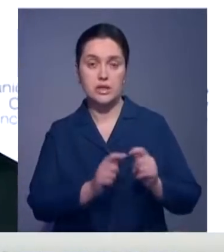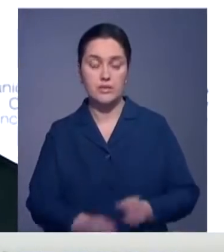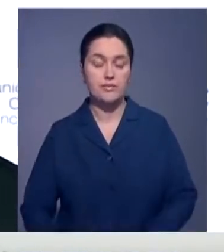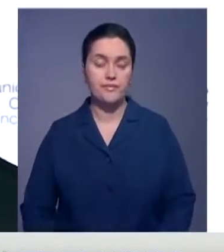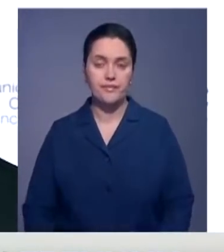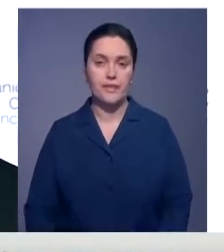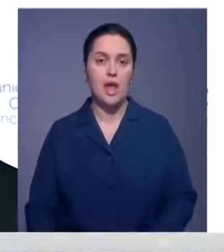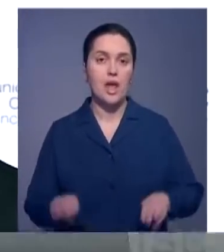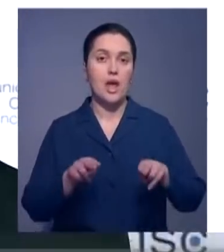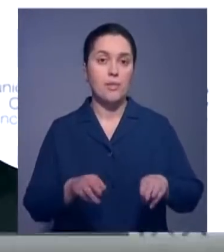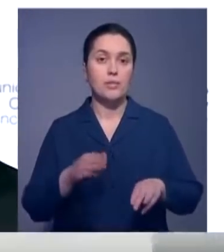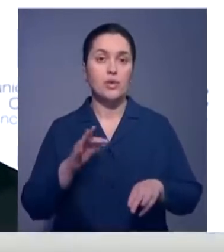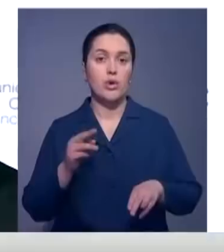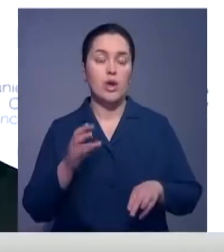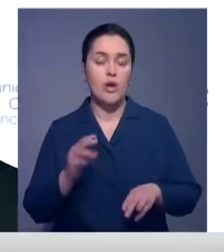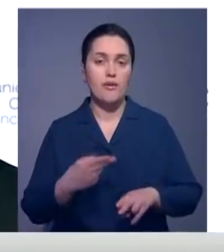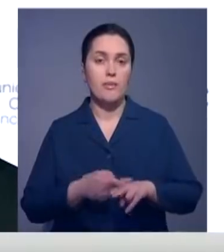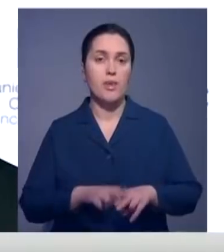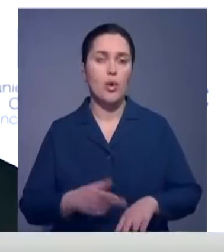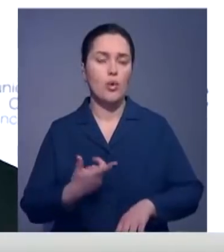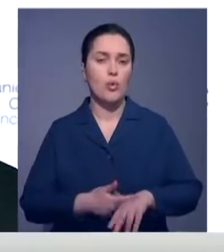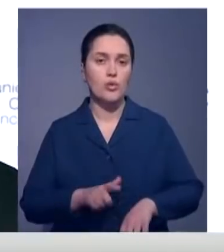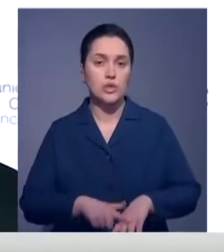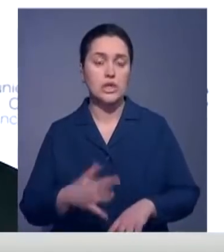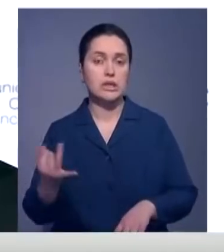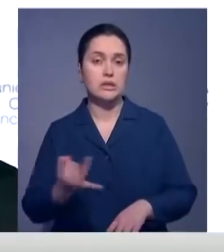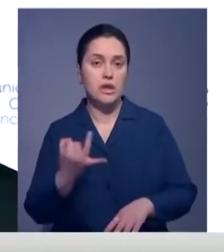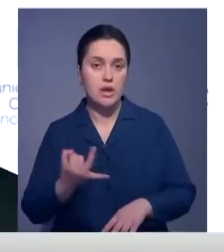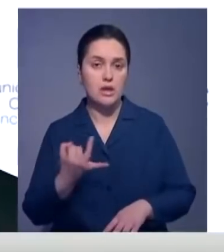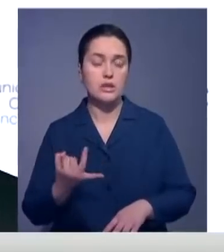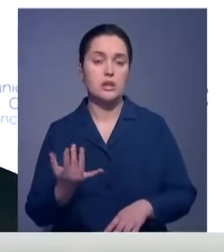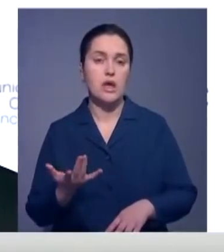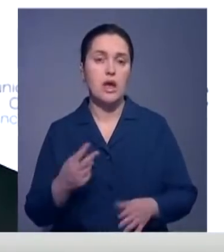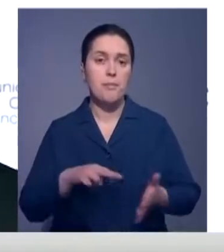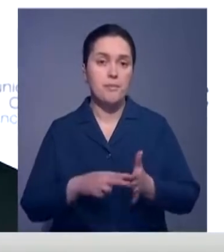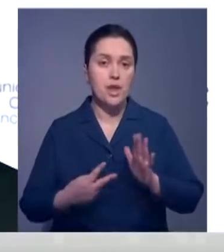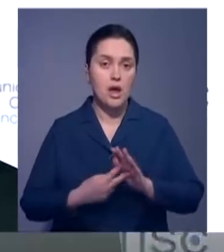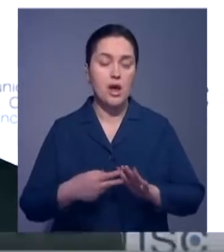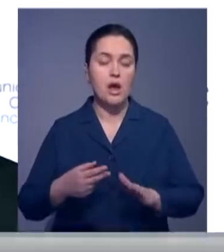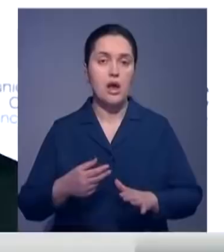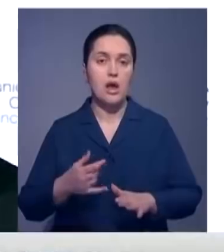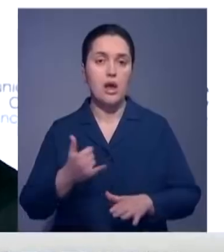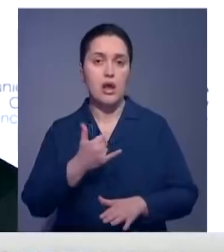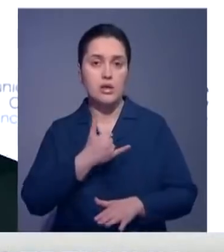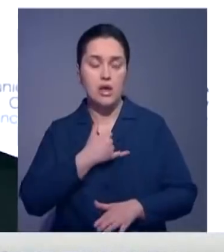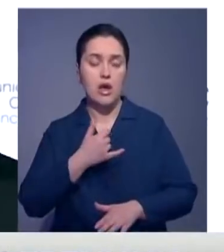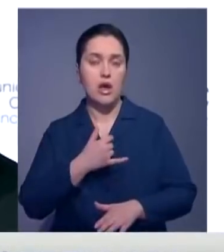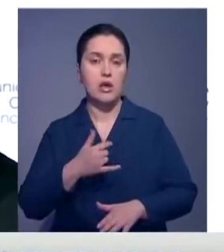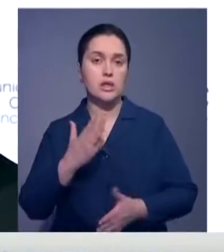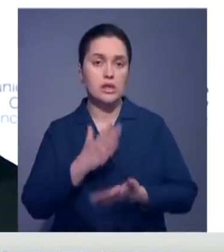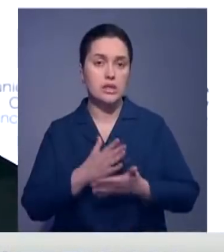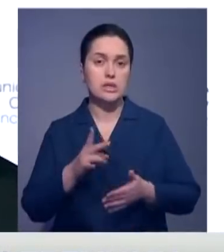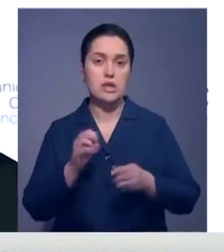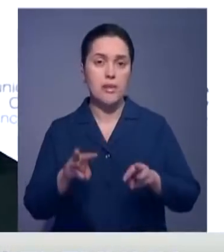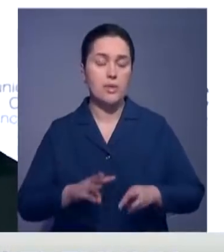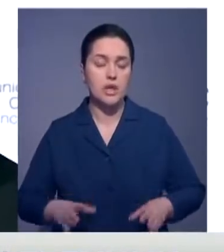Президент Тукаев озвучил очень прагматичную и взвешенную позицию. Я возглавляю американскую неправительственную организацию,